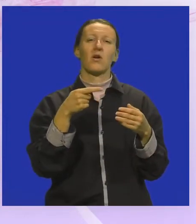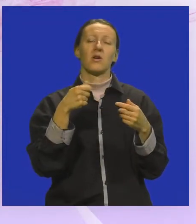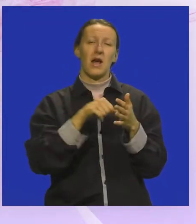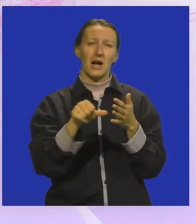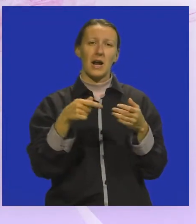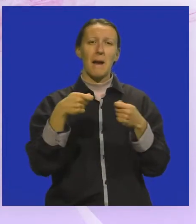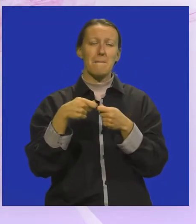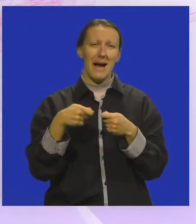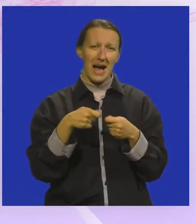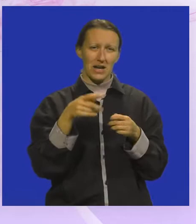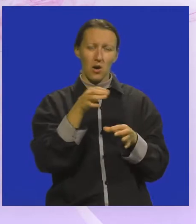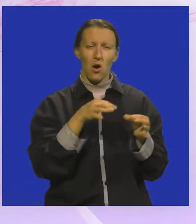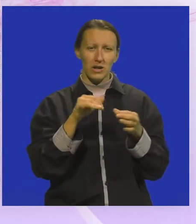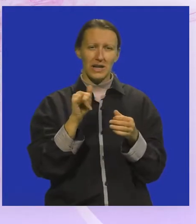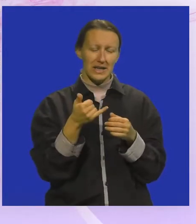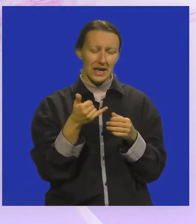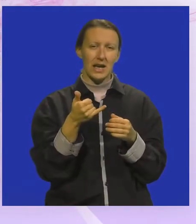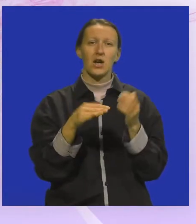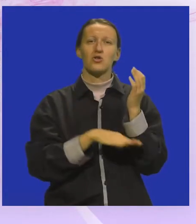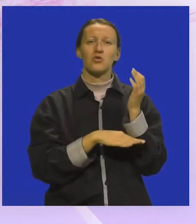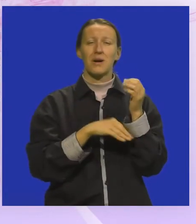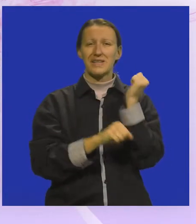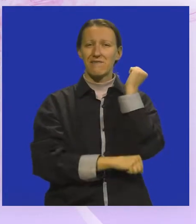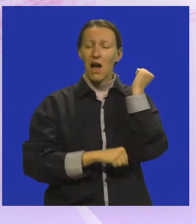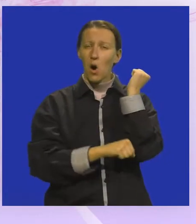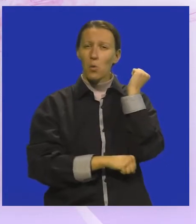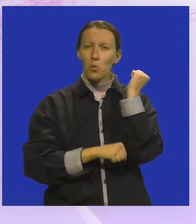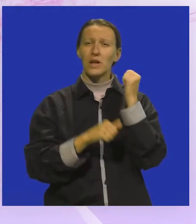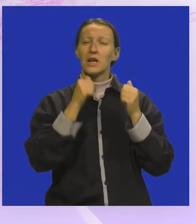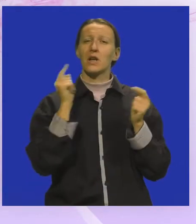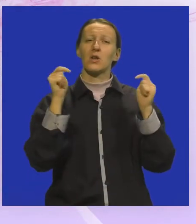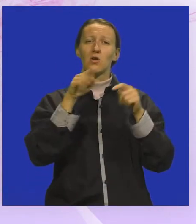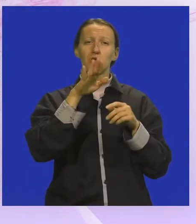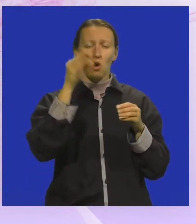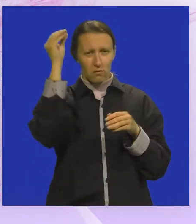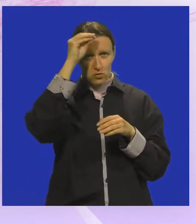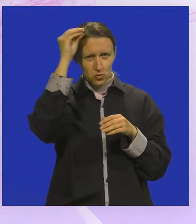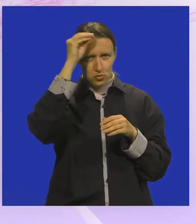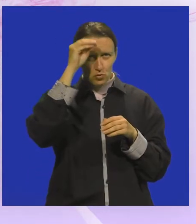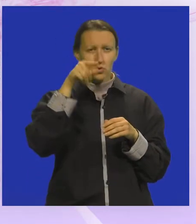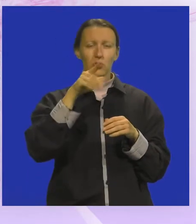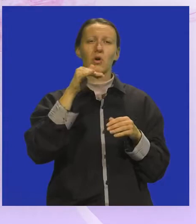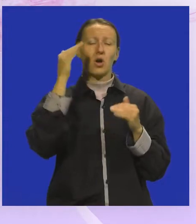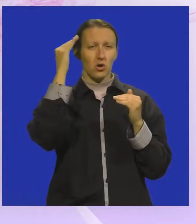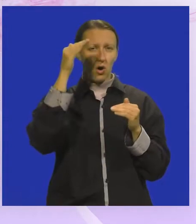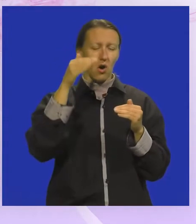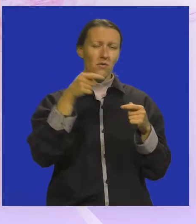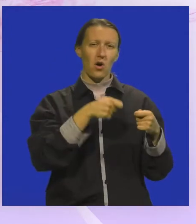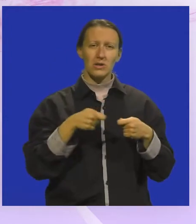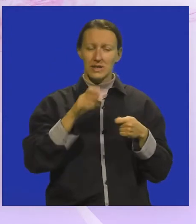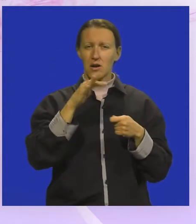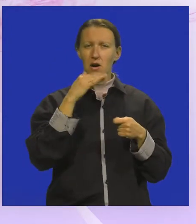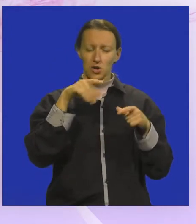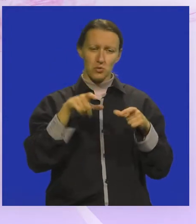samog nacionalnog koordinatora je šumarski fakultet i doći će njihovi stručnjaci, dakle to je krovna organizacija, tako